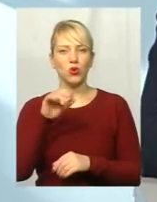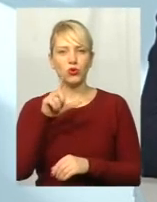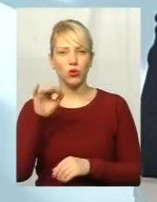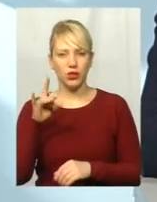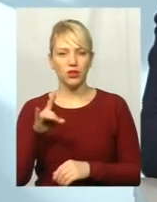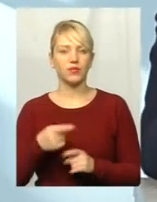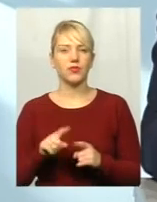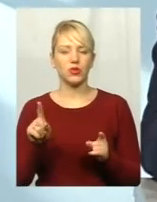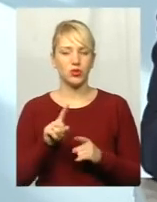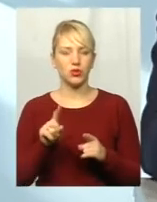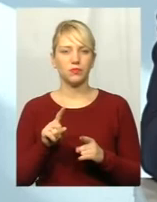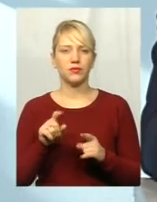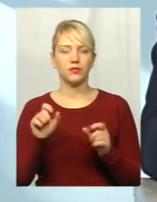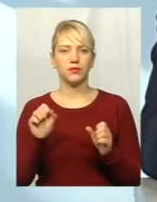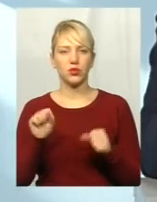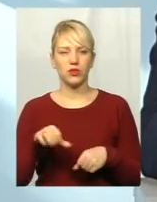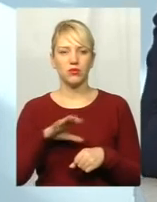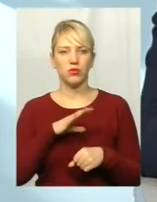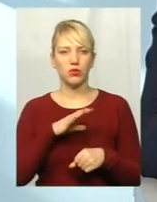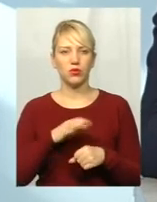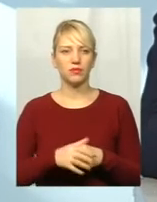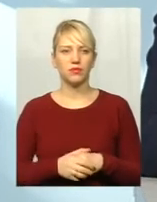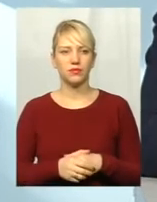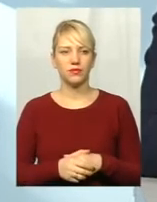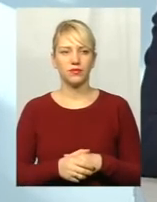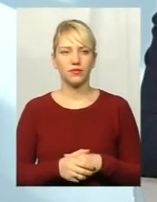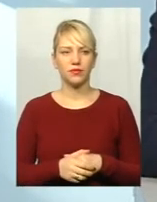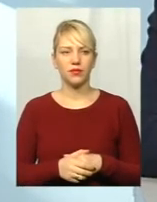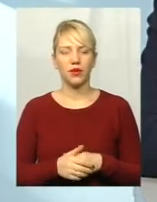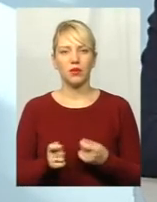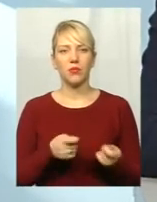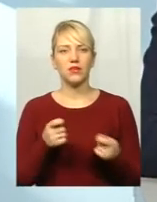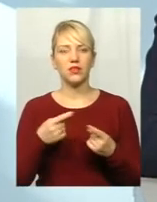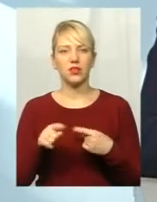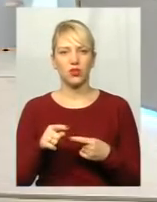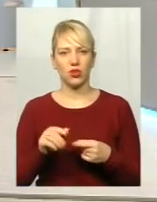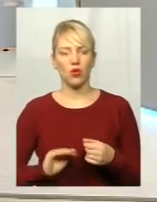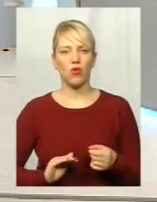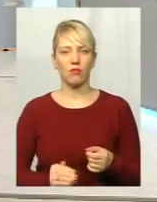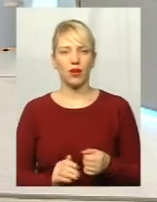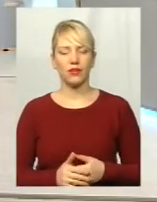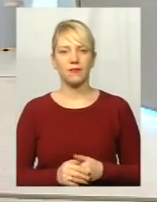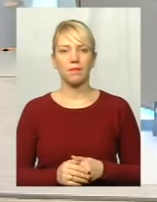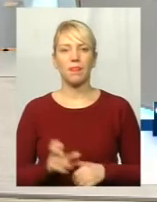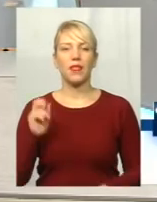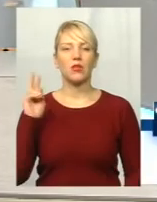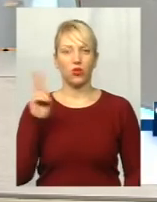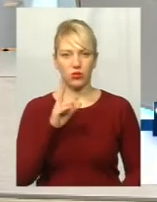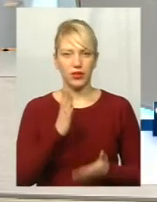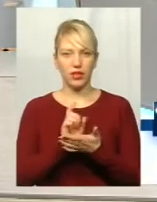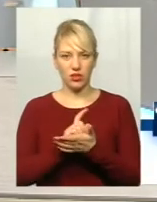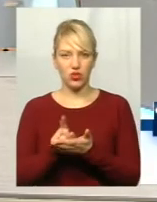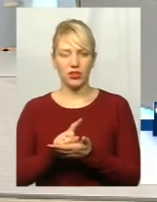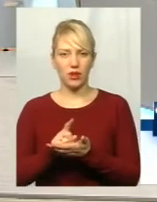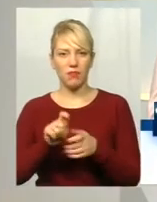дороботка для того, щоб, можливо, було використовувати ті трекери, які зовсім з інших компаній. Ну, на тролейбусі стоять ці GPS-трекер? Звісно, також.